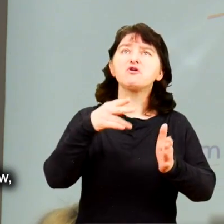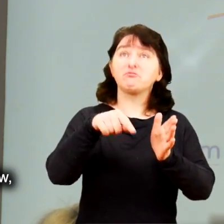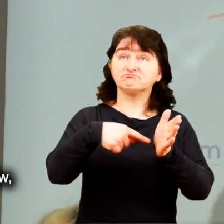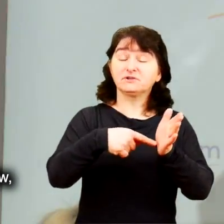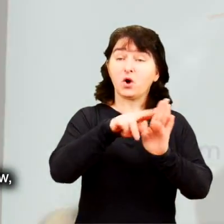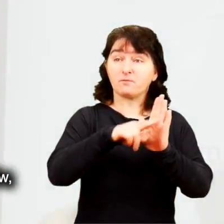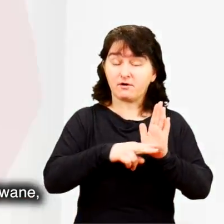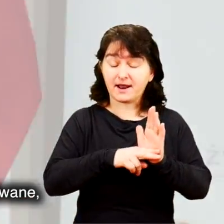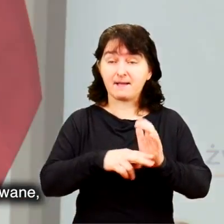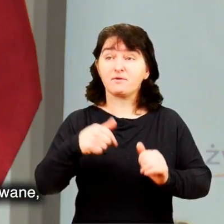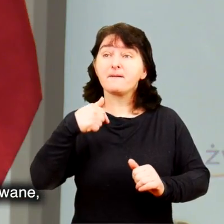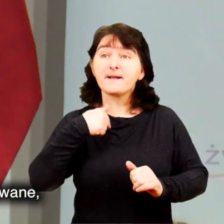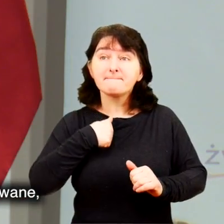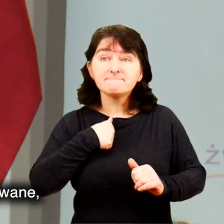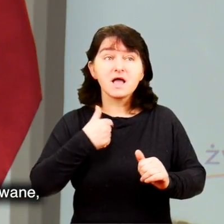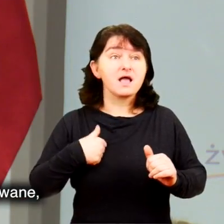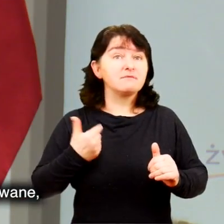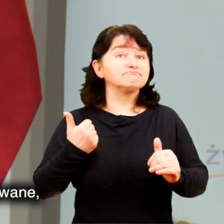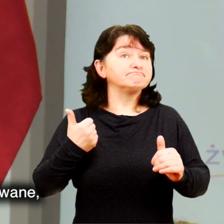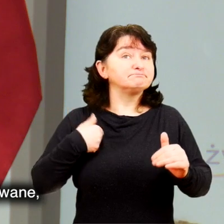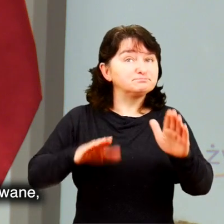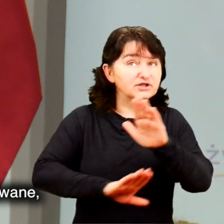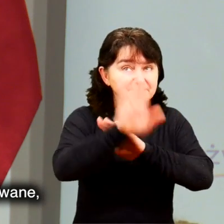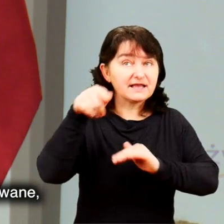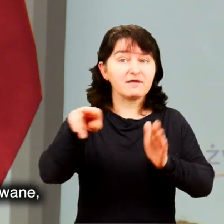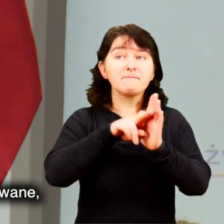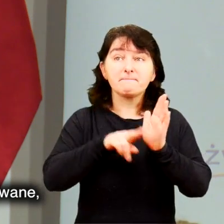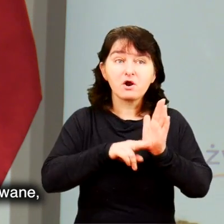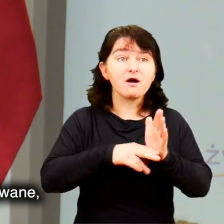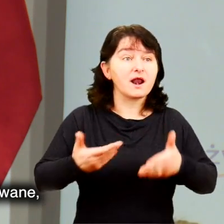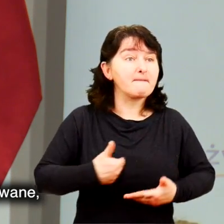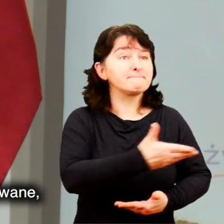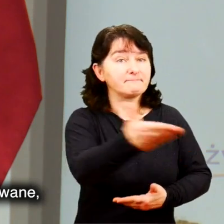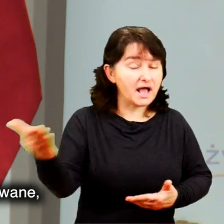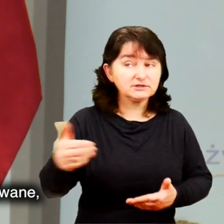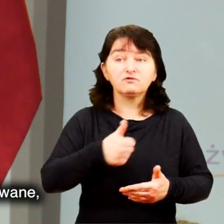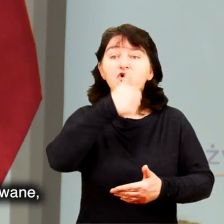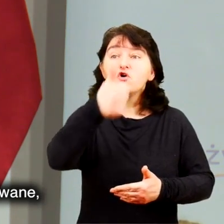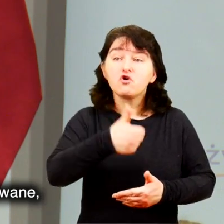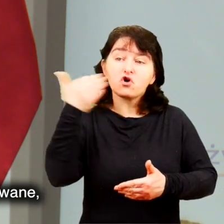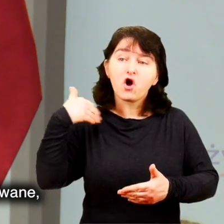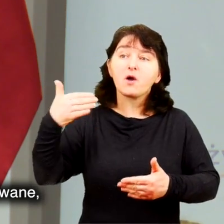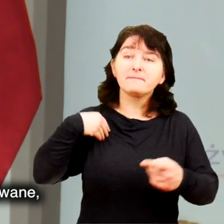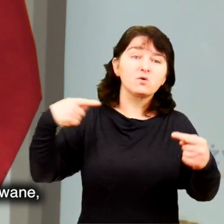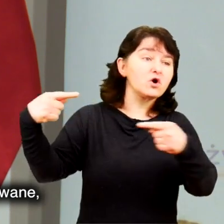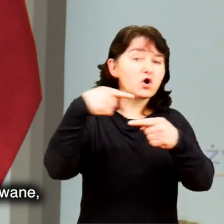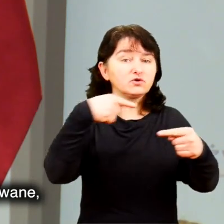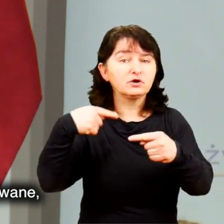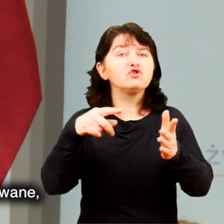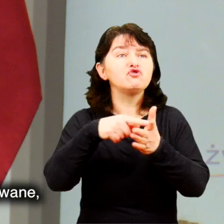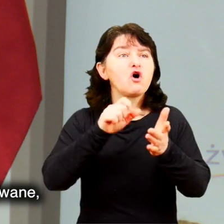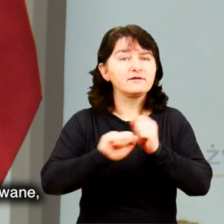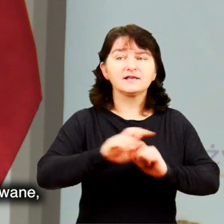pochwalić. My poszliśmy z tym programem do państwa. Przez rok trwały konsultacje.